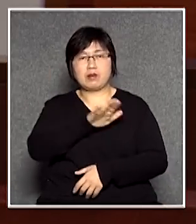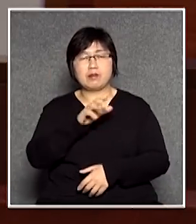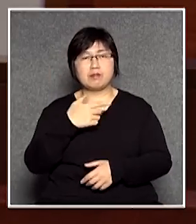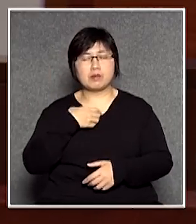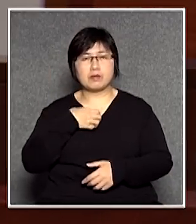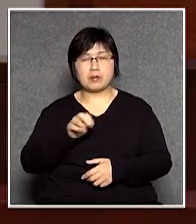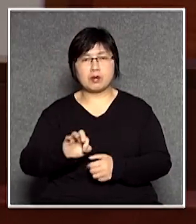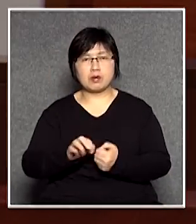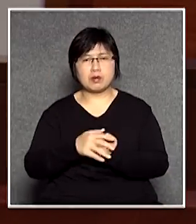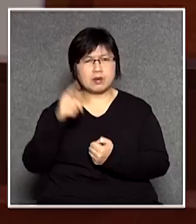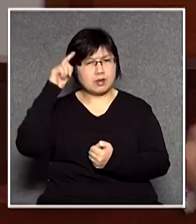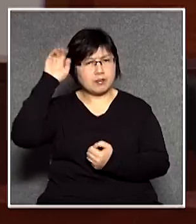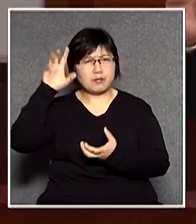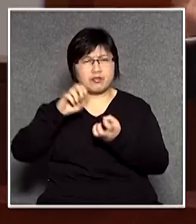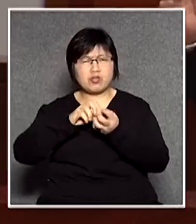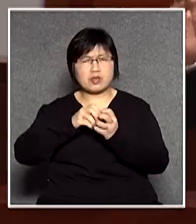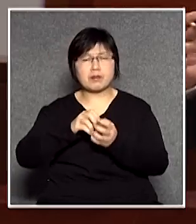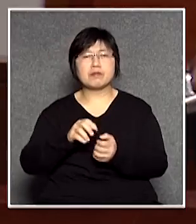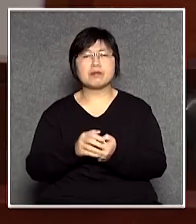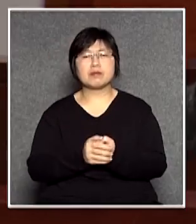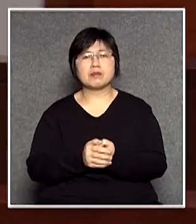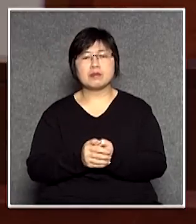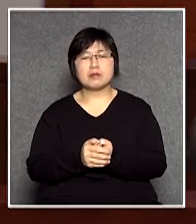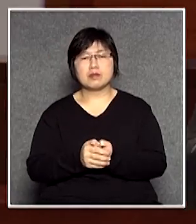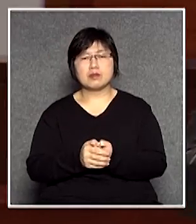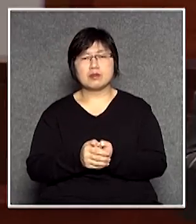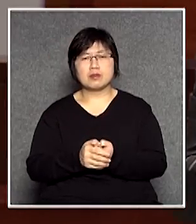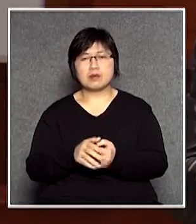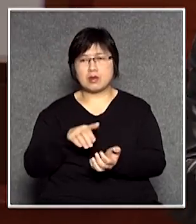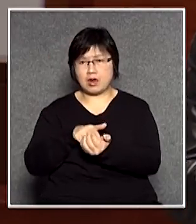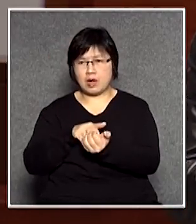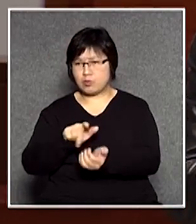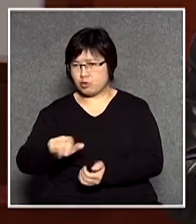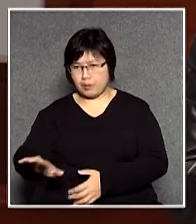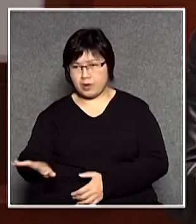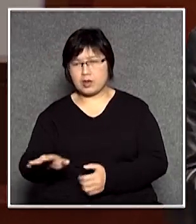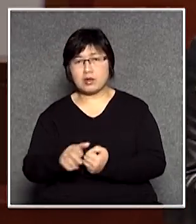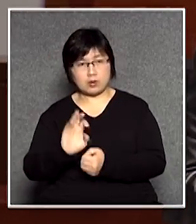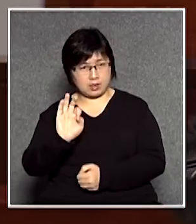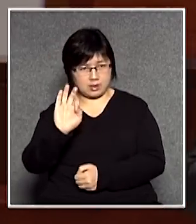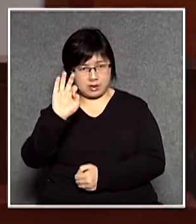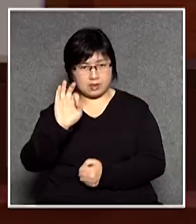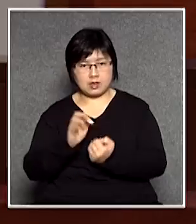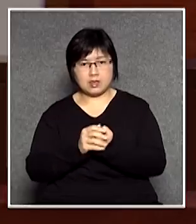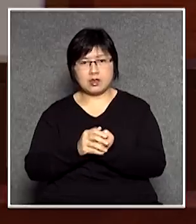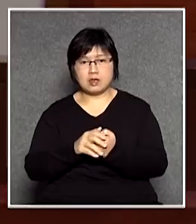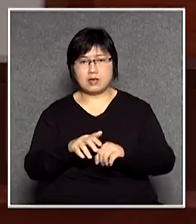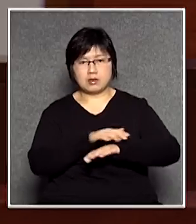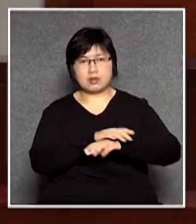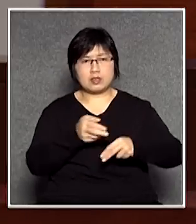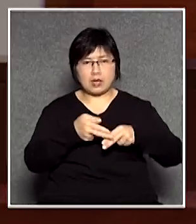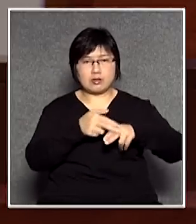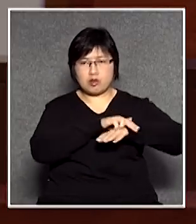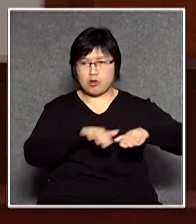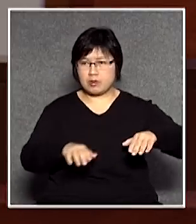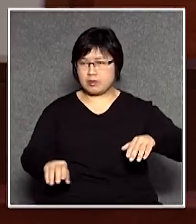這些觀念是很複雜的但是你的鞋子不是髒的OK你擺在餐桌上面